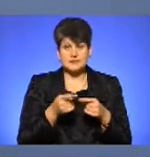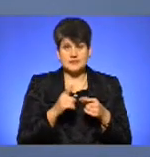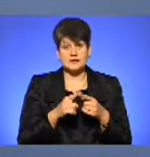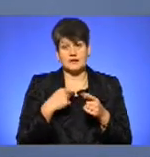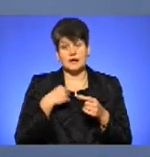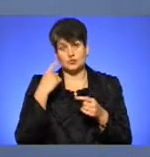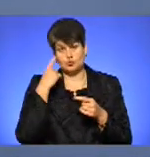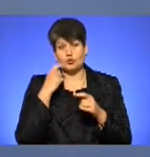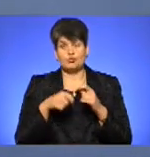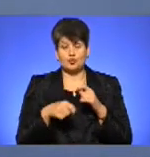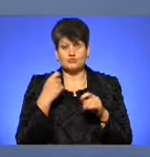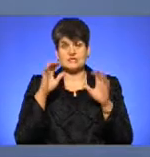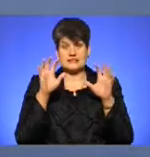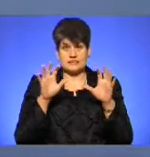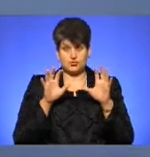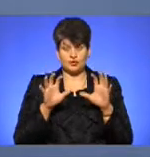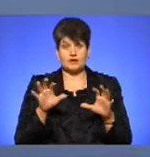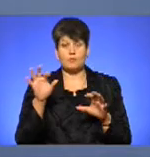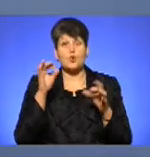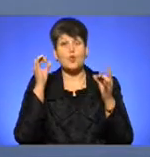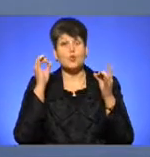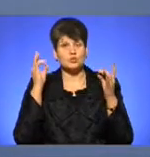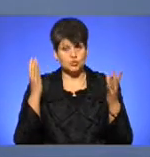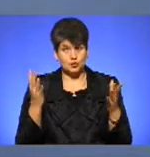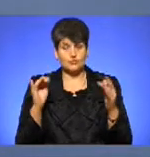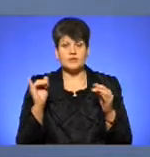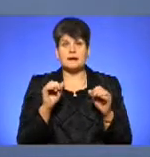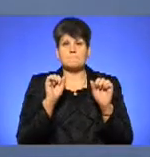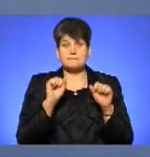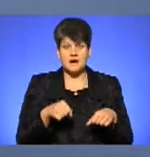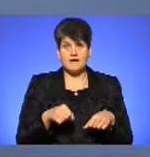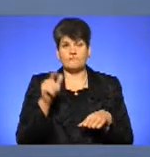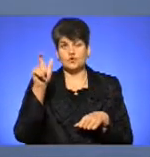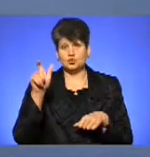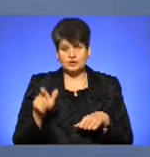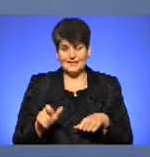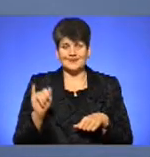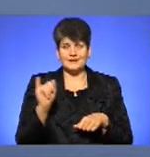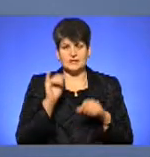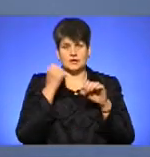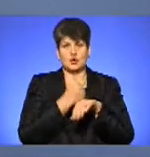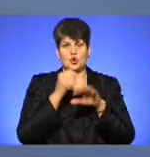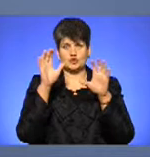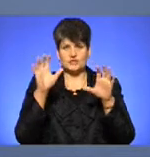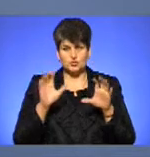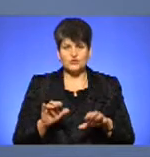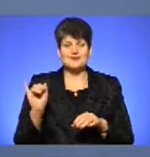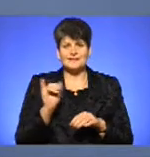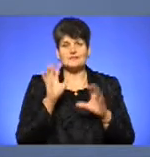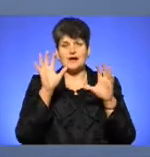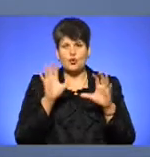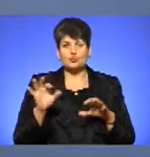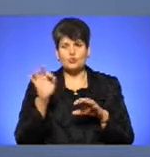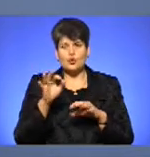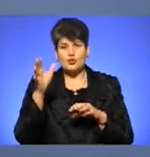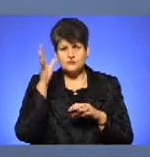порушення і чинного законодавства про культуру, і прав людини, і Конституції, і закону про освіт, який передбачає, що